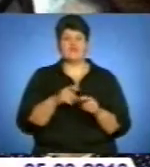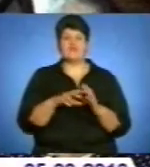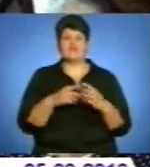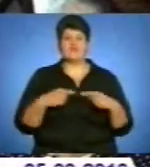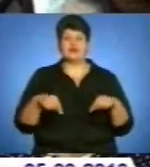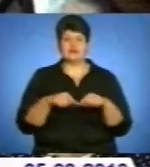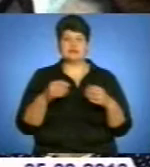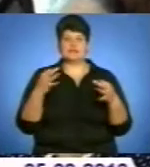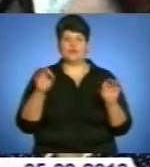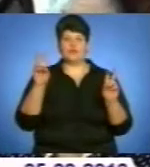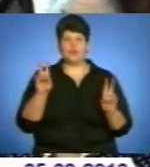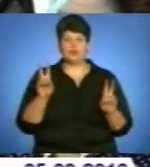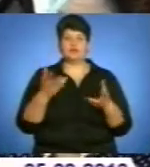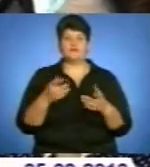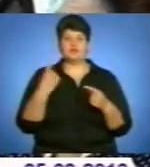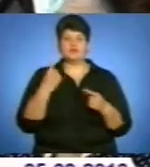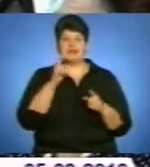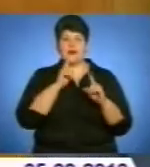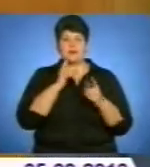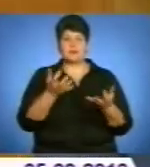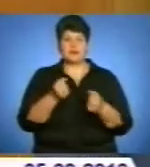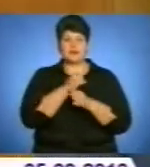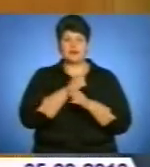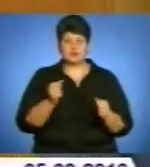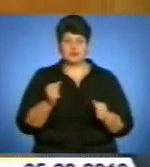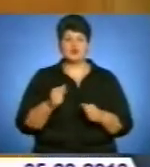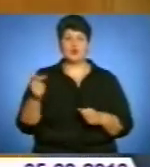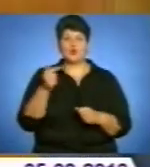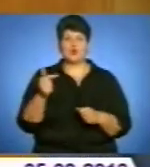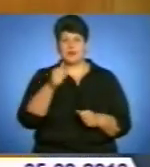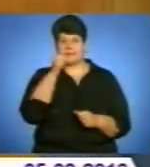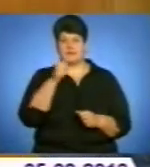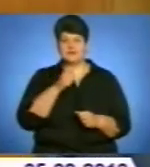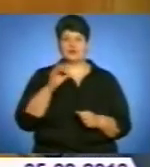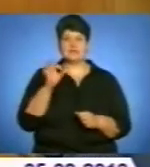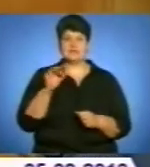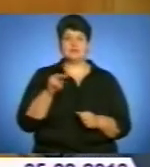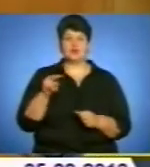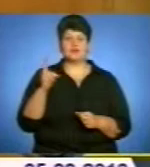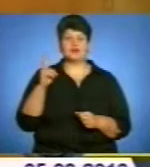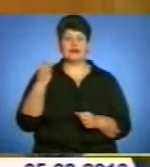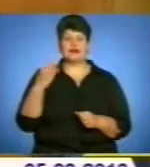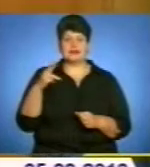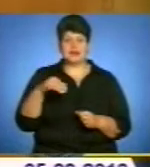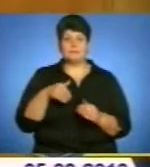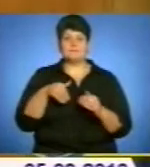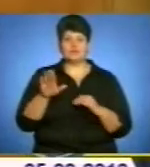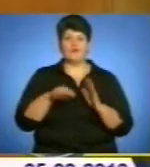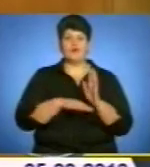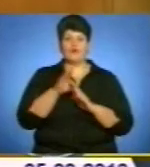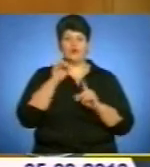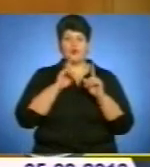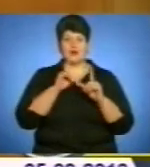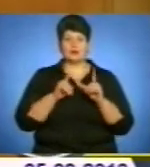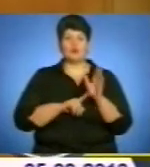об'єднання «Свобода» в обласній раді прийняти неможливо. З грудня місяця у нас, як Олексій Петрович Кайда пішов до Верховної Ради, от і